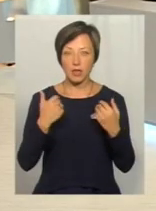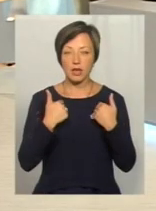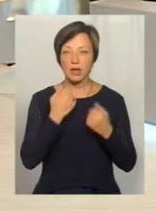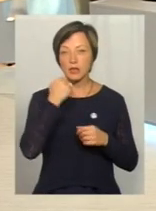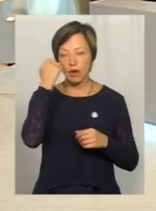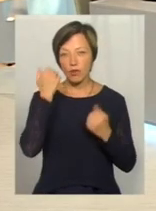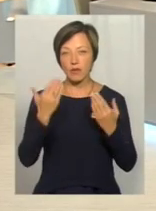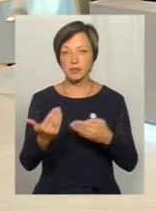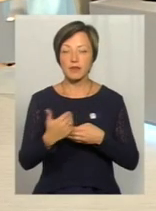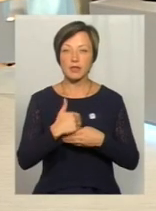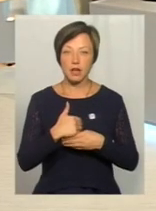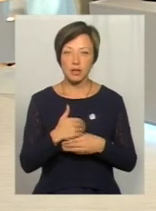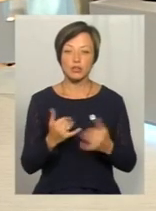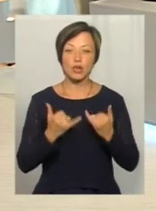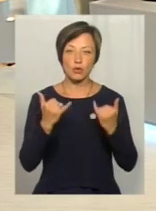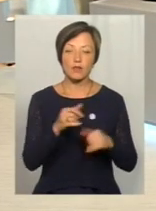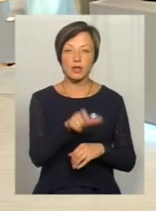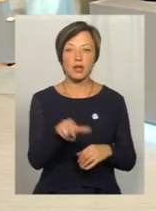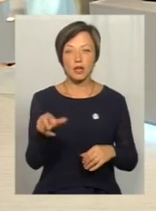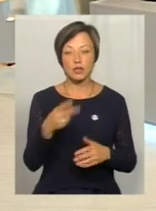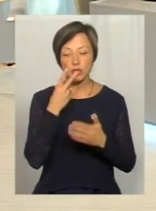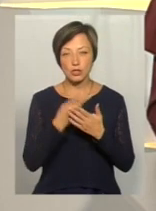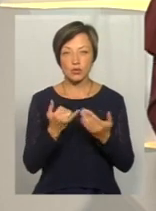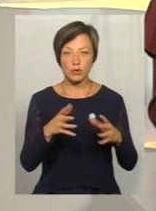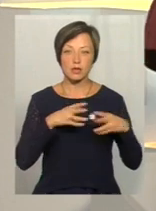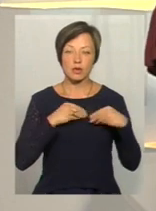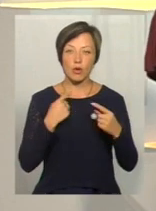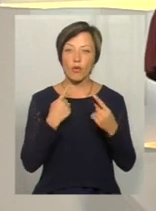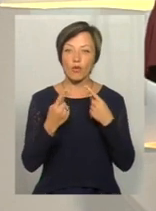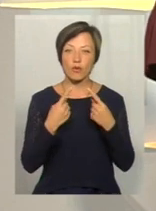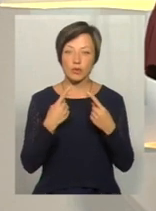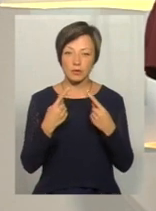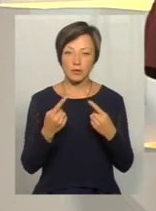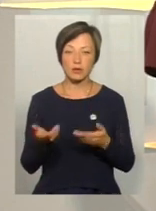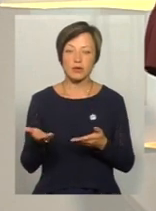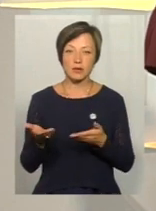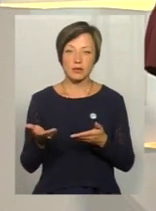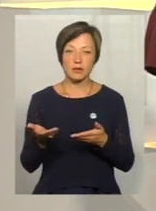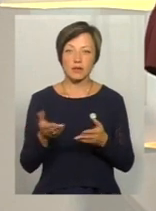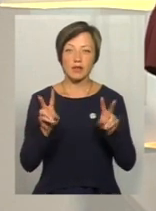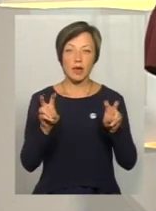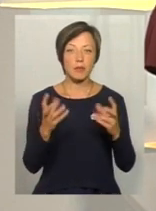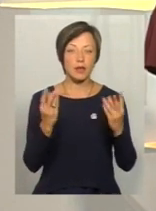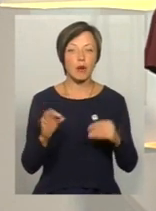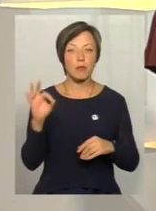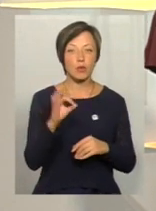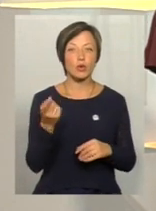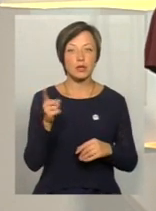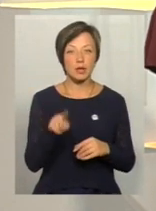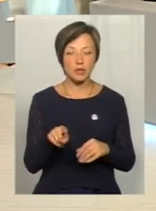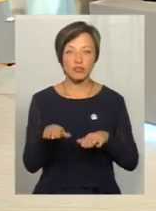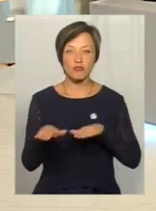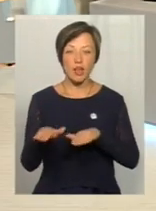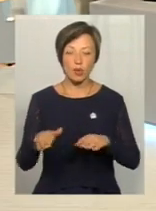дякую вам, що завітали. Шановні глядачі, сьогодні із нашими гостями ми говорили у темі дня про те, про